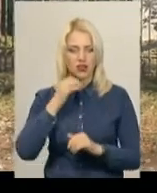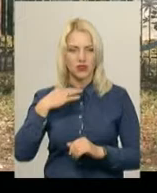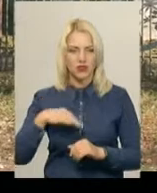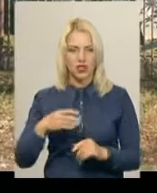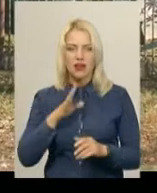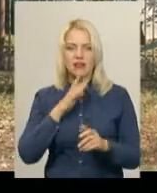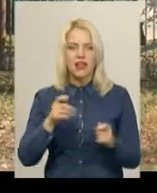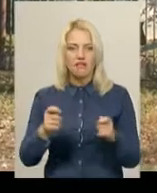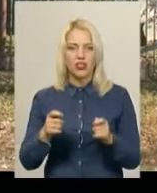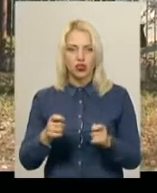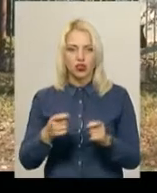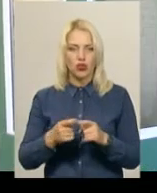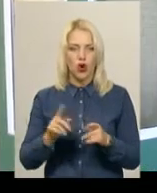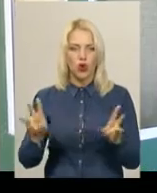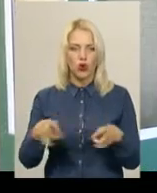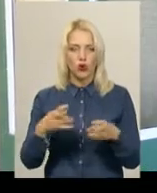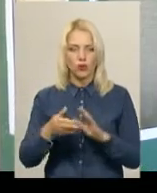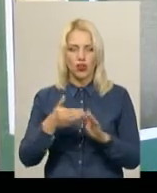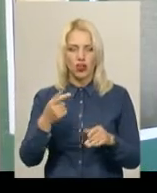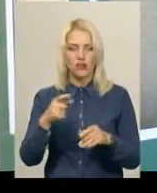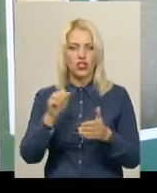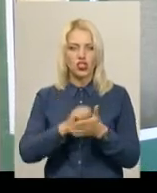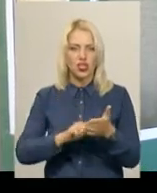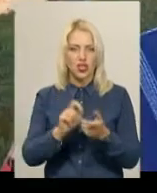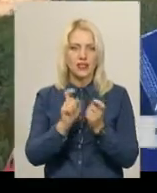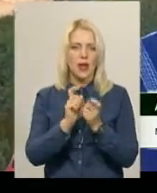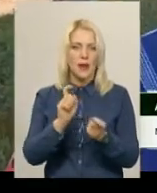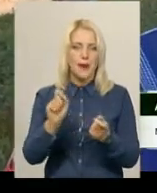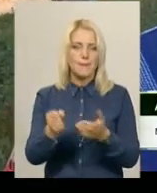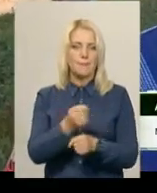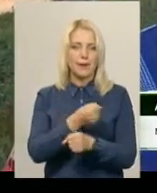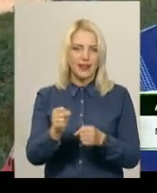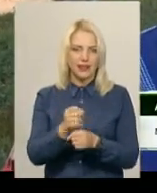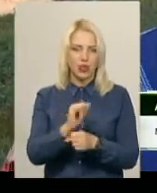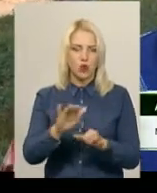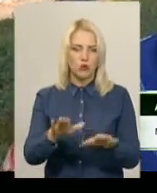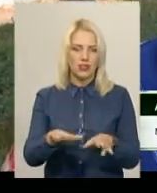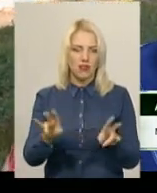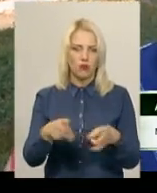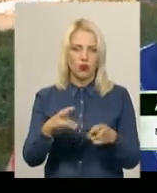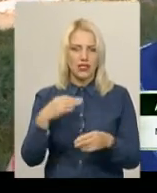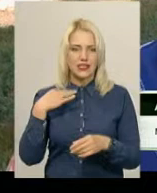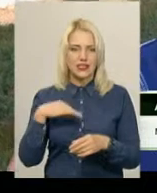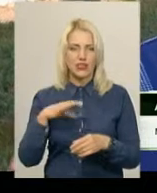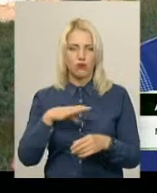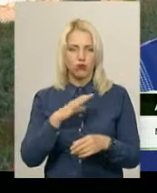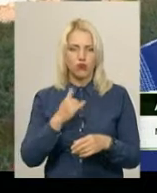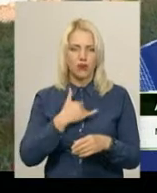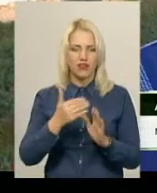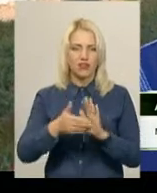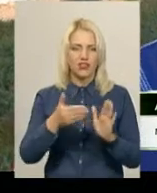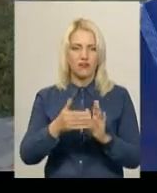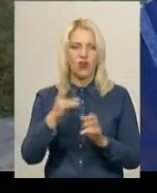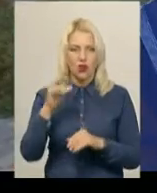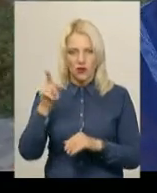клубом Лариси Дейтюк викликала дільничного через бійки у місцевому клубі. Син неслухняний в мене був, визивали, але він нам